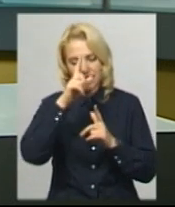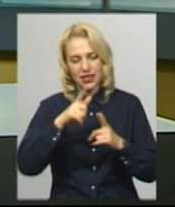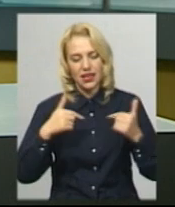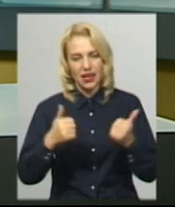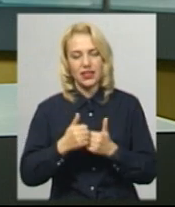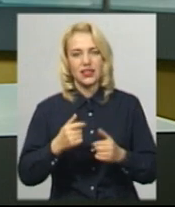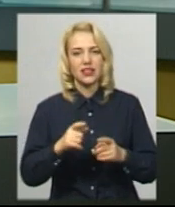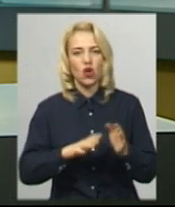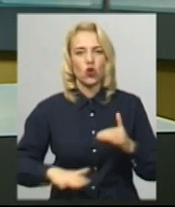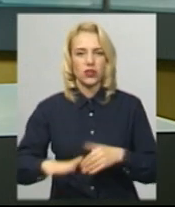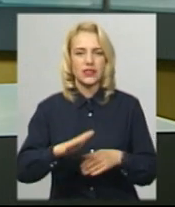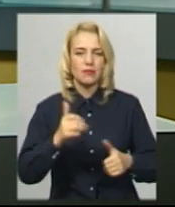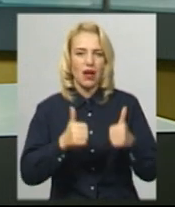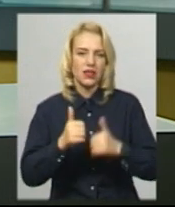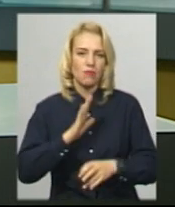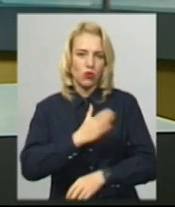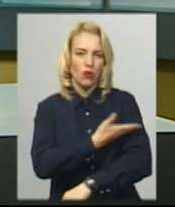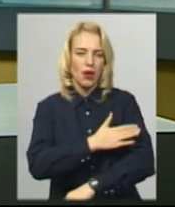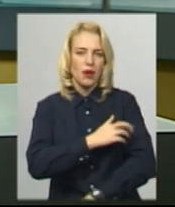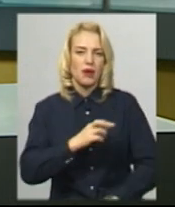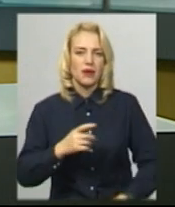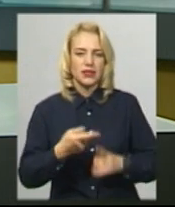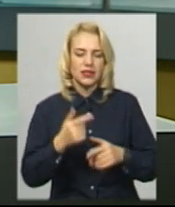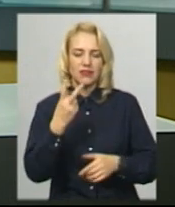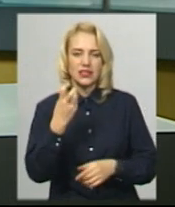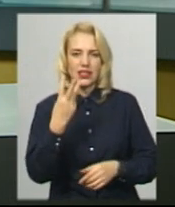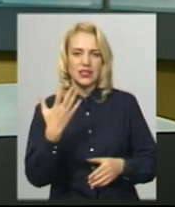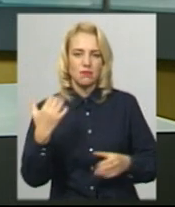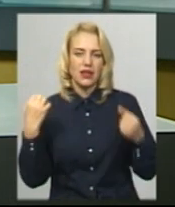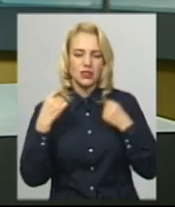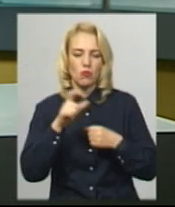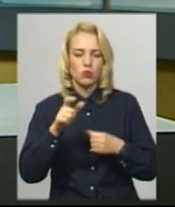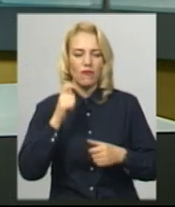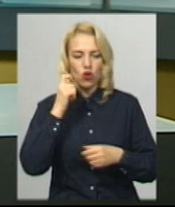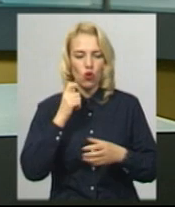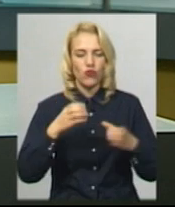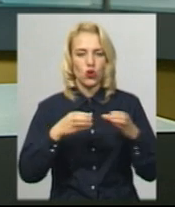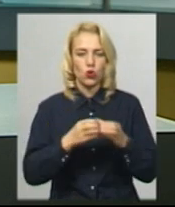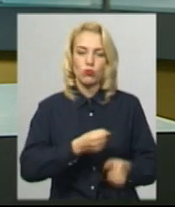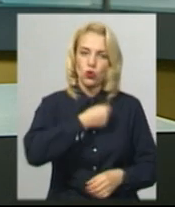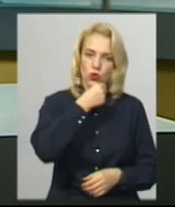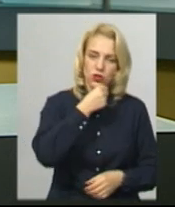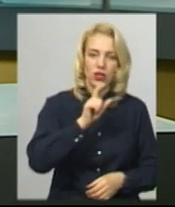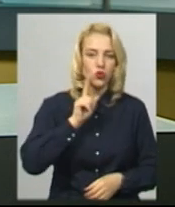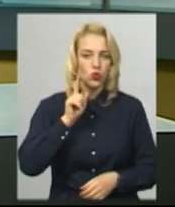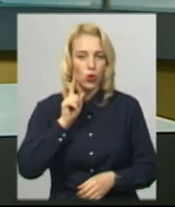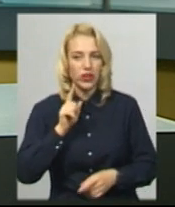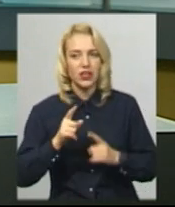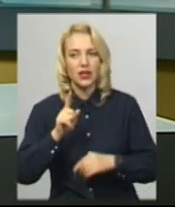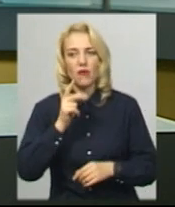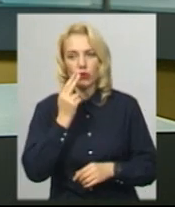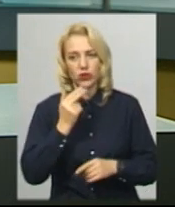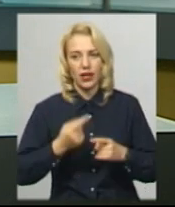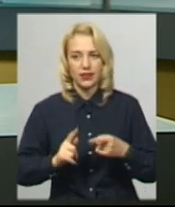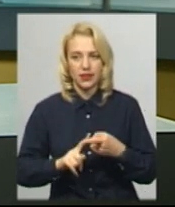відбувалися в польському місті Жешуф. Смагалися 235 спортсменів вікових груп дорослі, юніори та юнаки. Президент Федерації